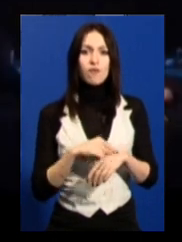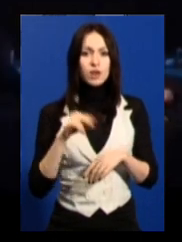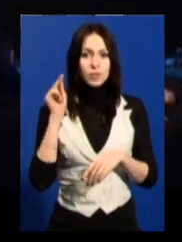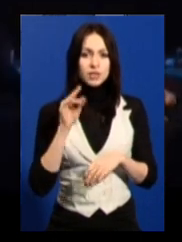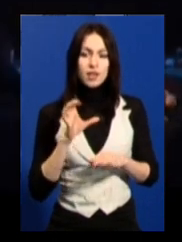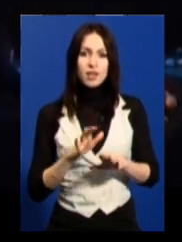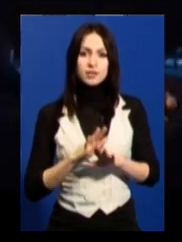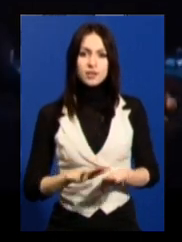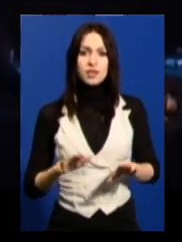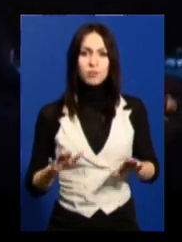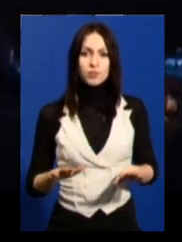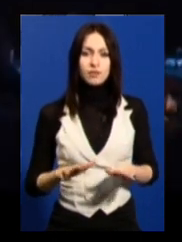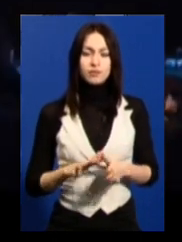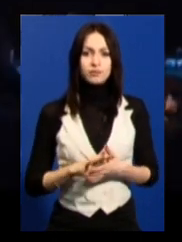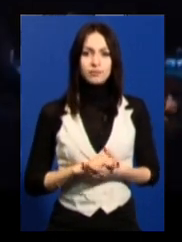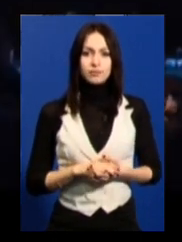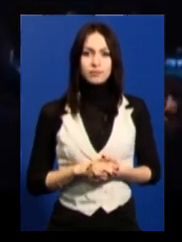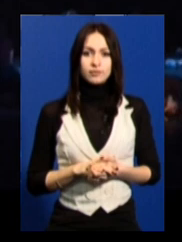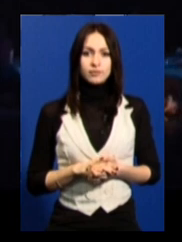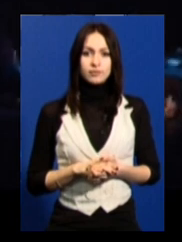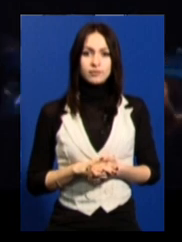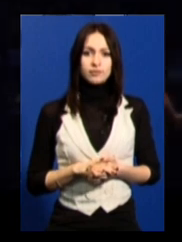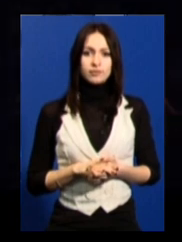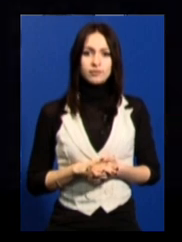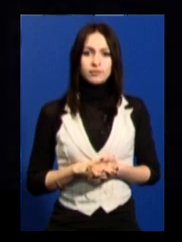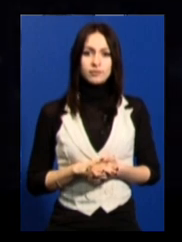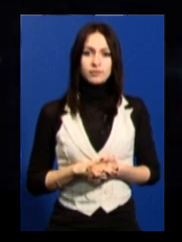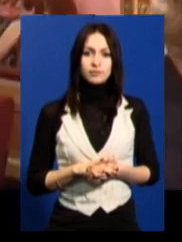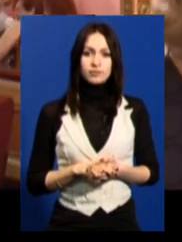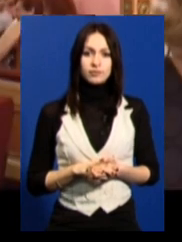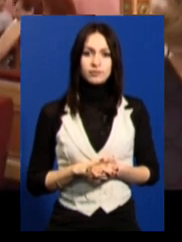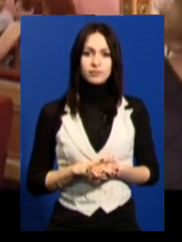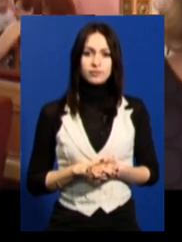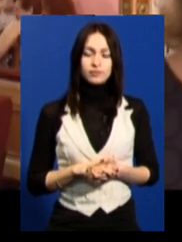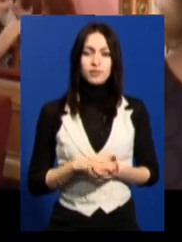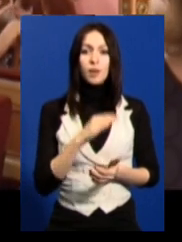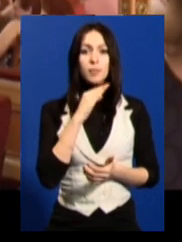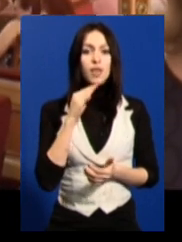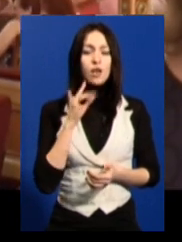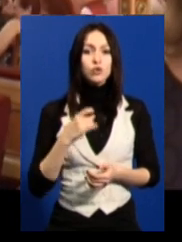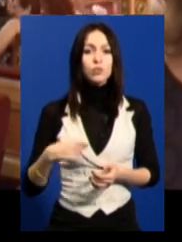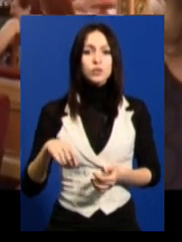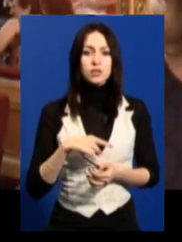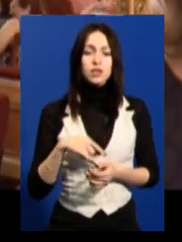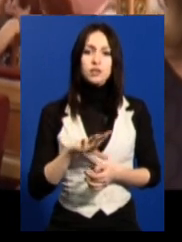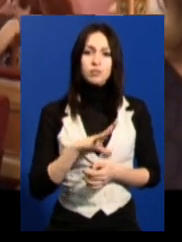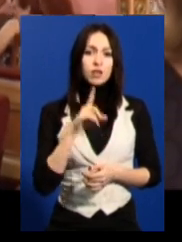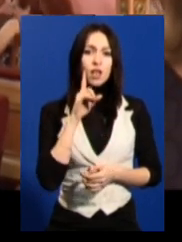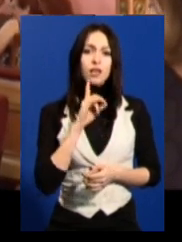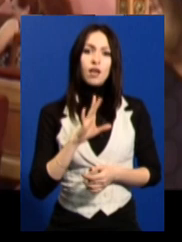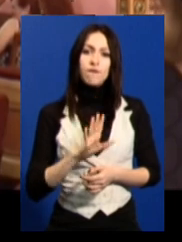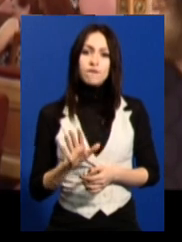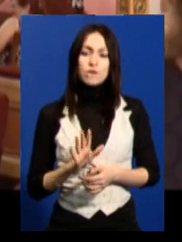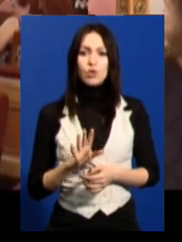дітьми. Якщо дитину робити, то з неї щось путь не виросте. Багатьом з нас було некомфортно.